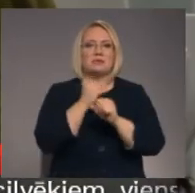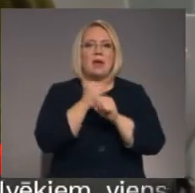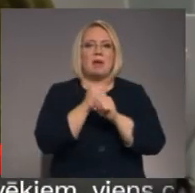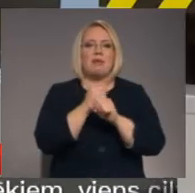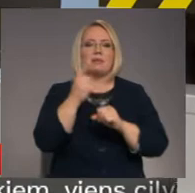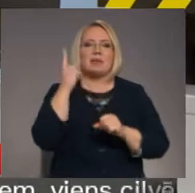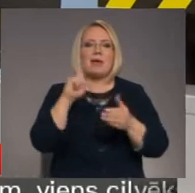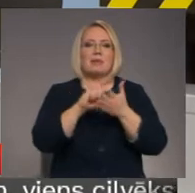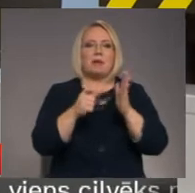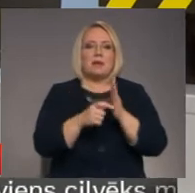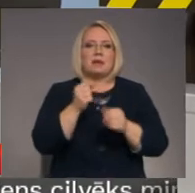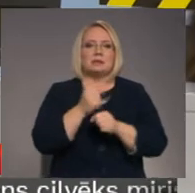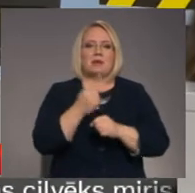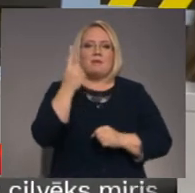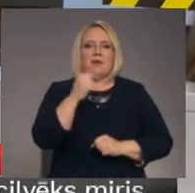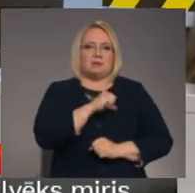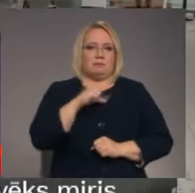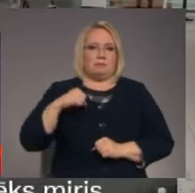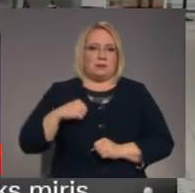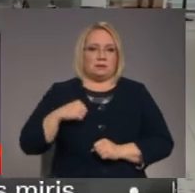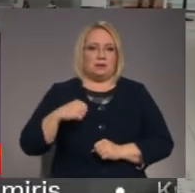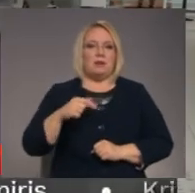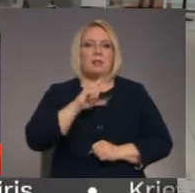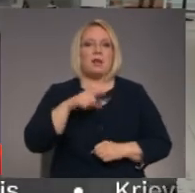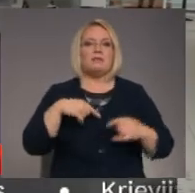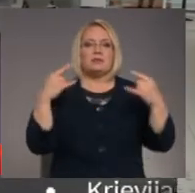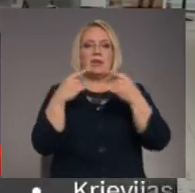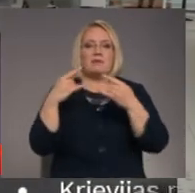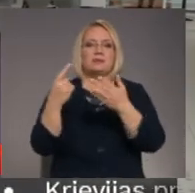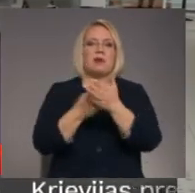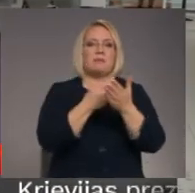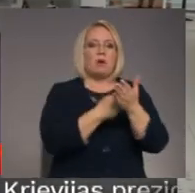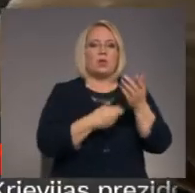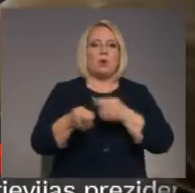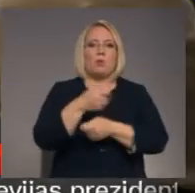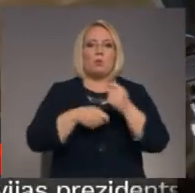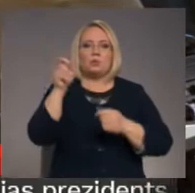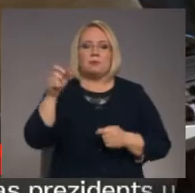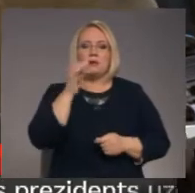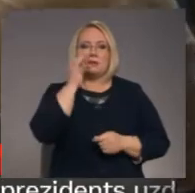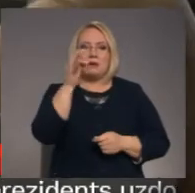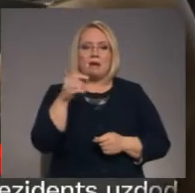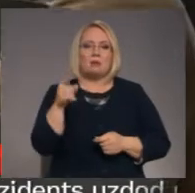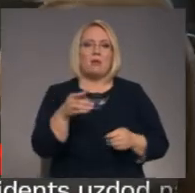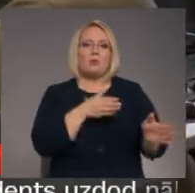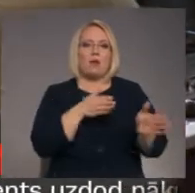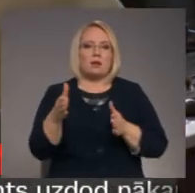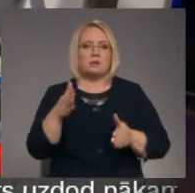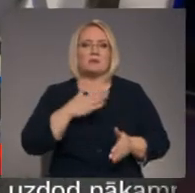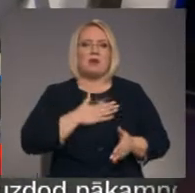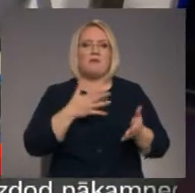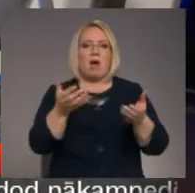savā kabinetā strādā vieni paši. Vairāk Latvijas televīzijas aptaujotieji uzņēmēji atzina šādu kārtību savā uzņēmumā